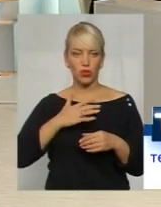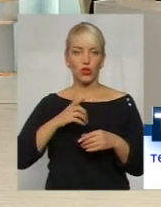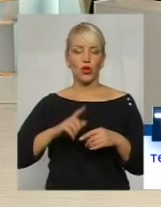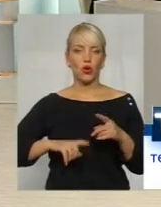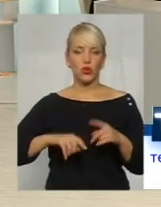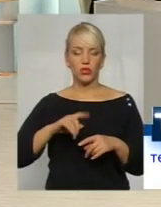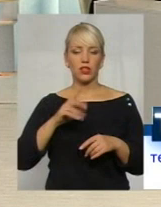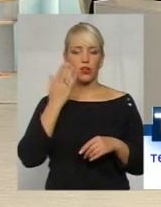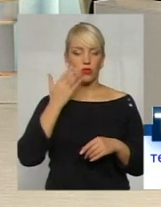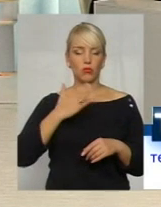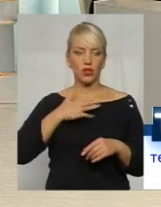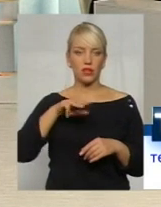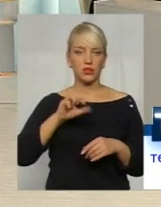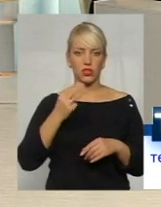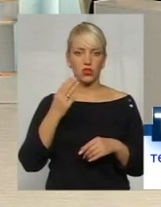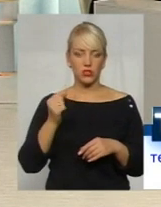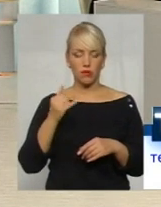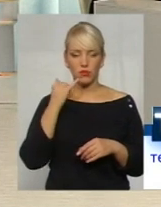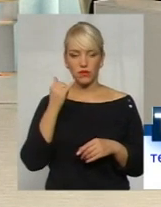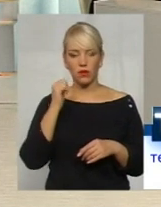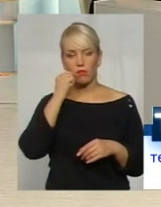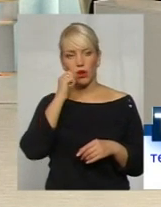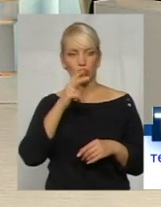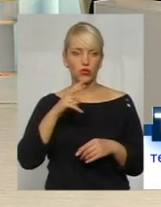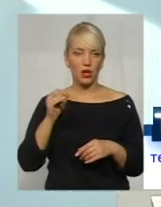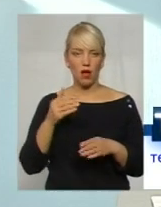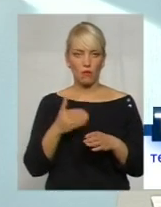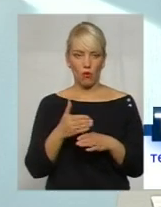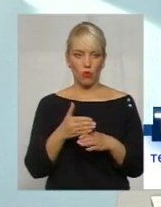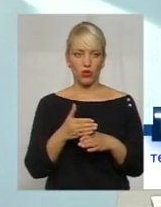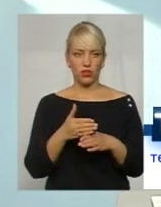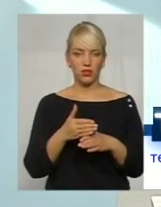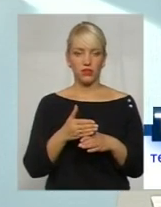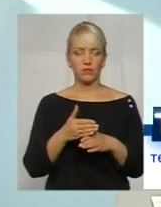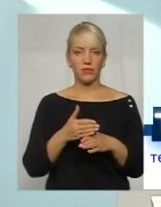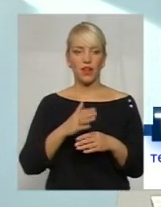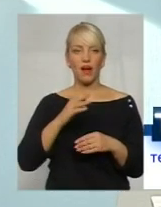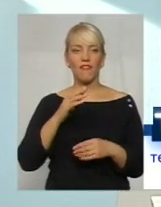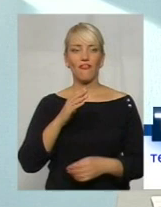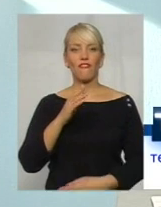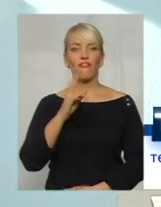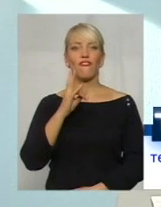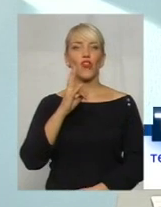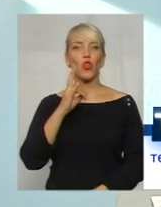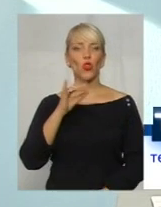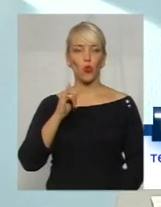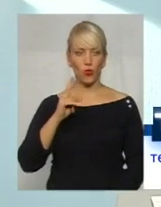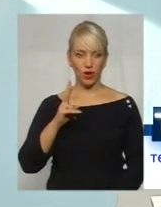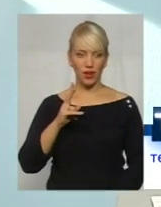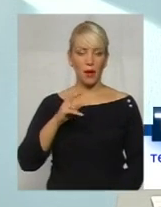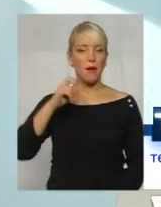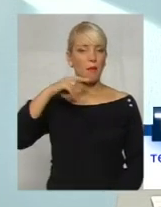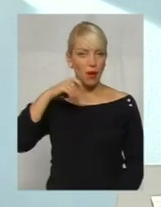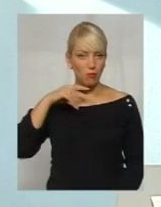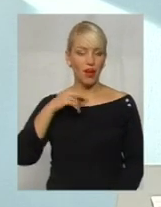зателефонувала серед ночі і сказав, бабушка, помоги. Хоча внук, онук, це племінник, він